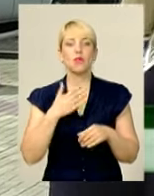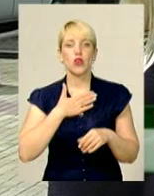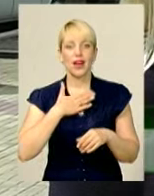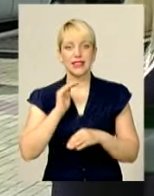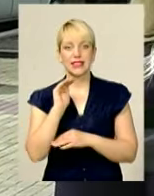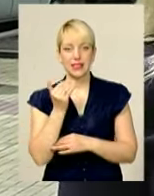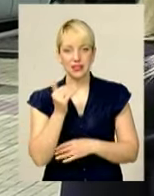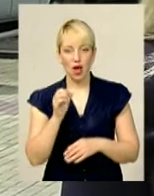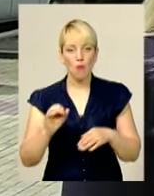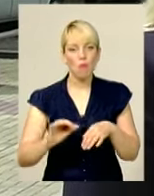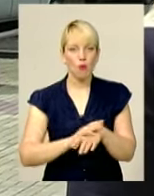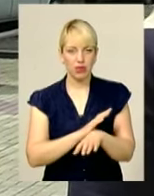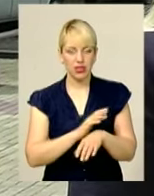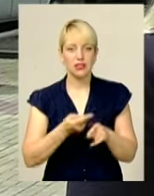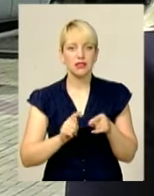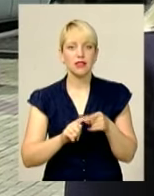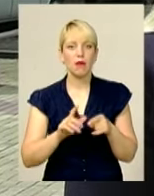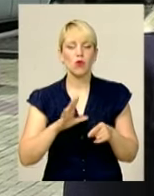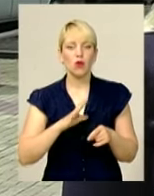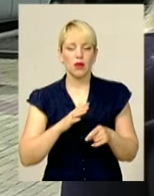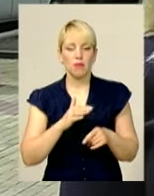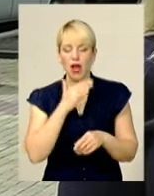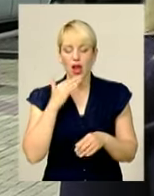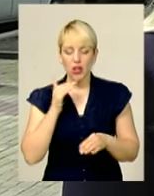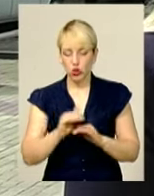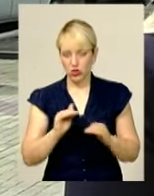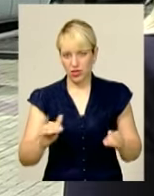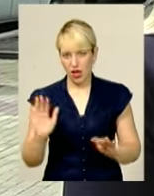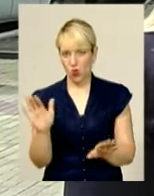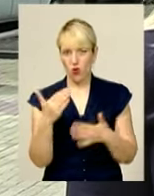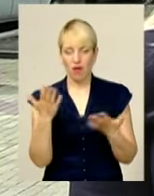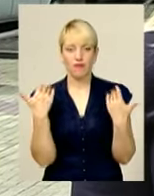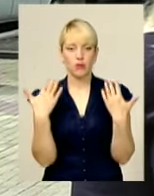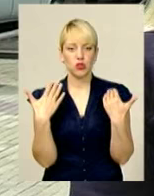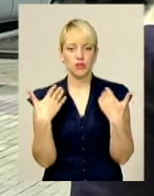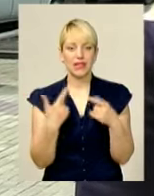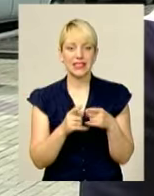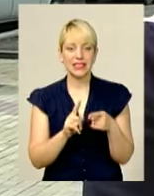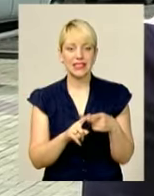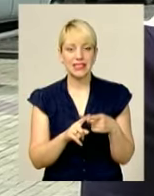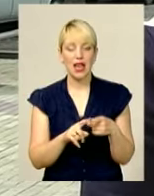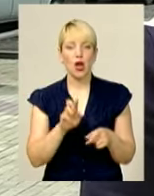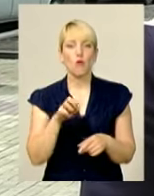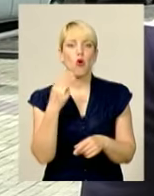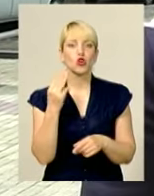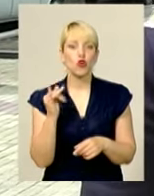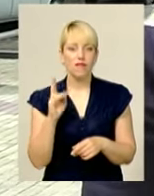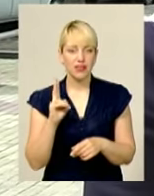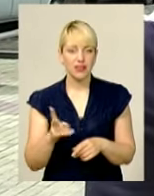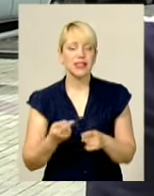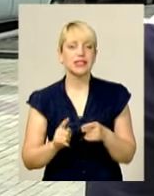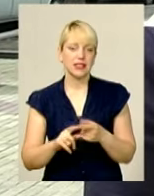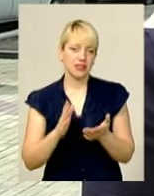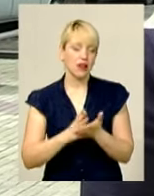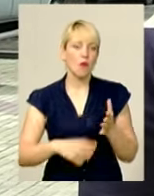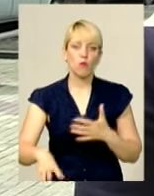попеклася, то там гуляє досить багато і людей, і дітей, і там відпочивають. І цей борщовик, він є